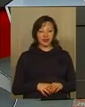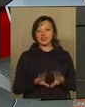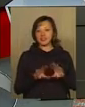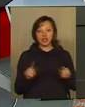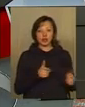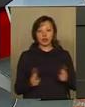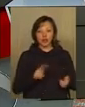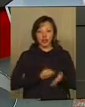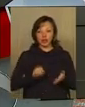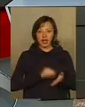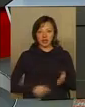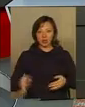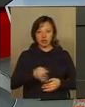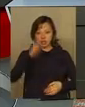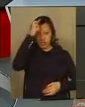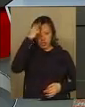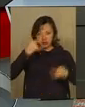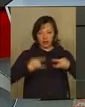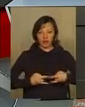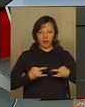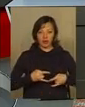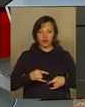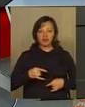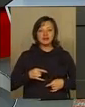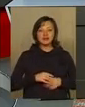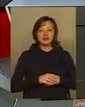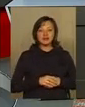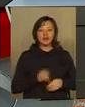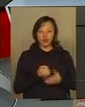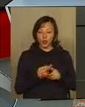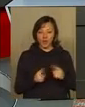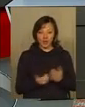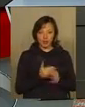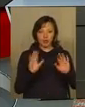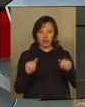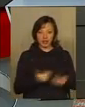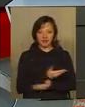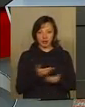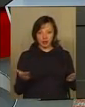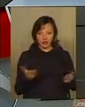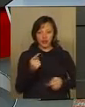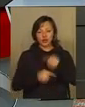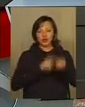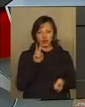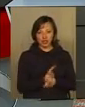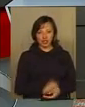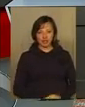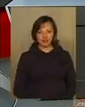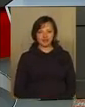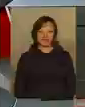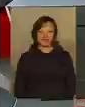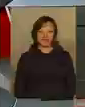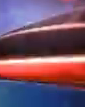Це все, що підготували журналісти обласної державної телерадіокомпанії «Поділля Центр». До цього випуску я прощаюся з вами, до нових зустрічей.